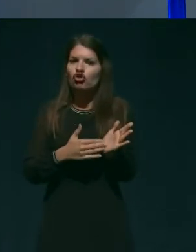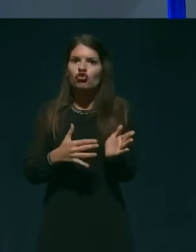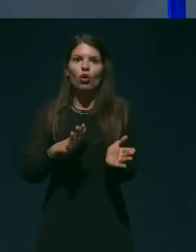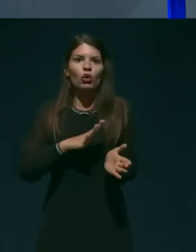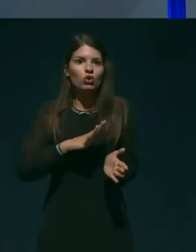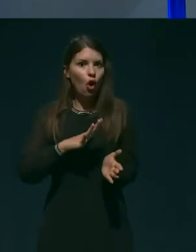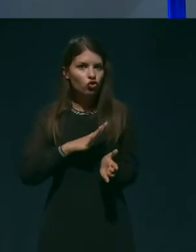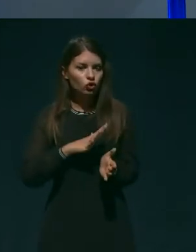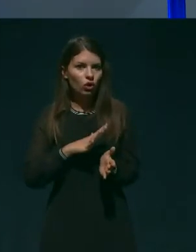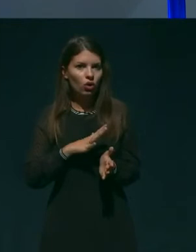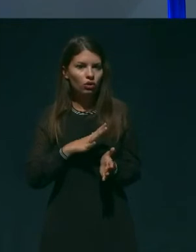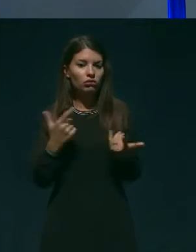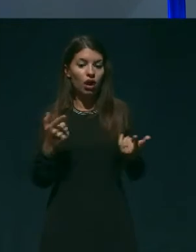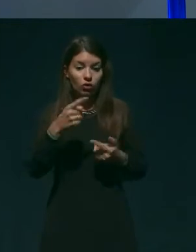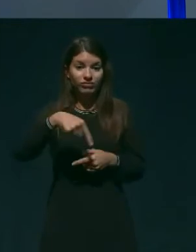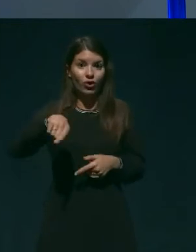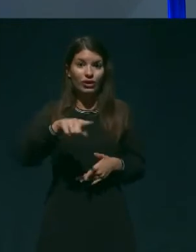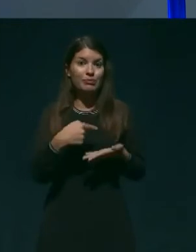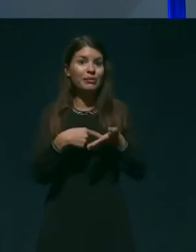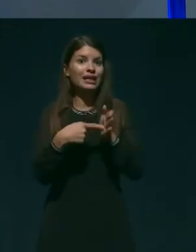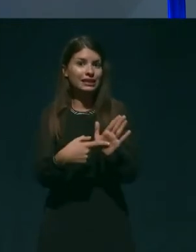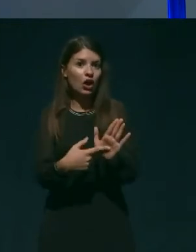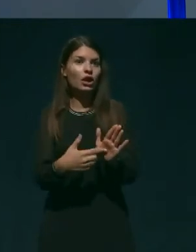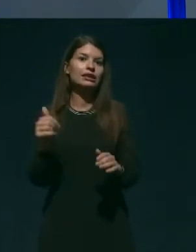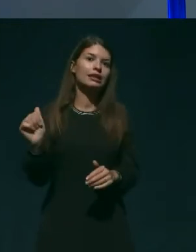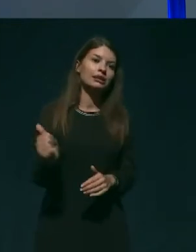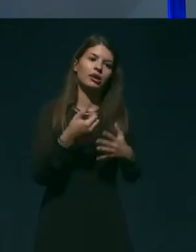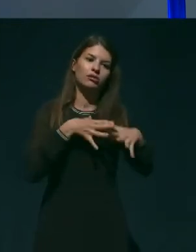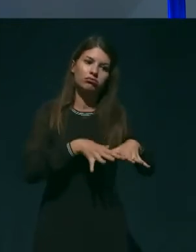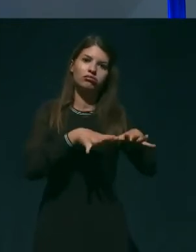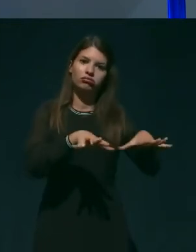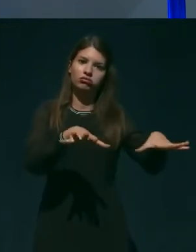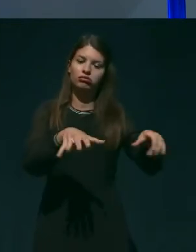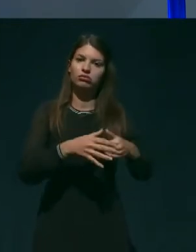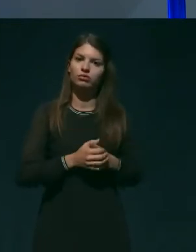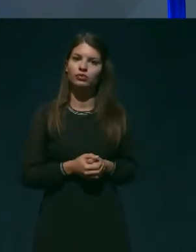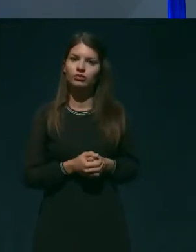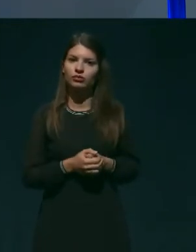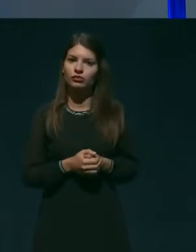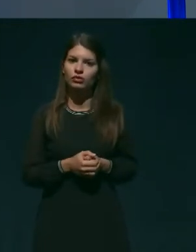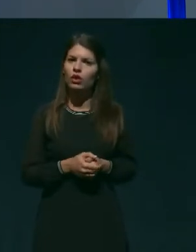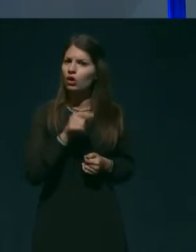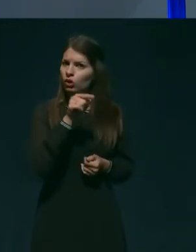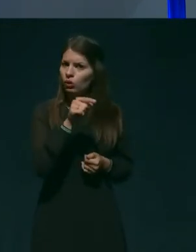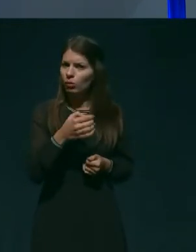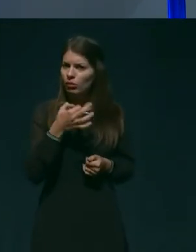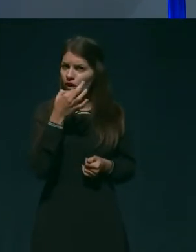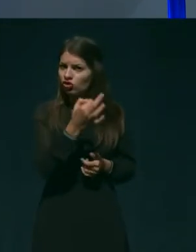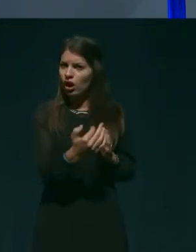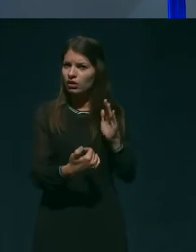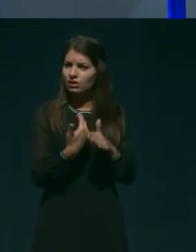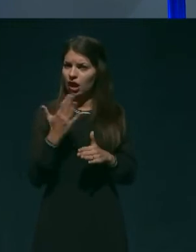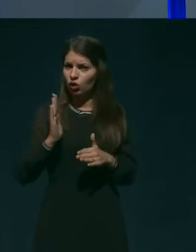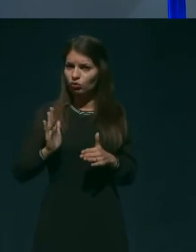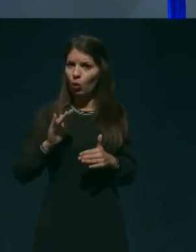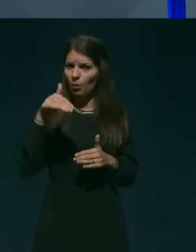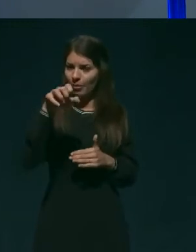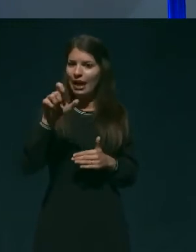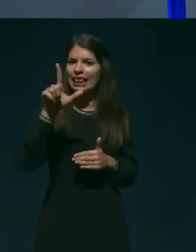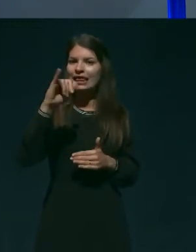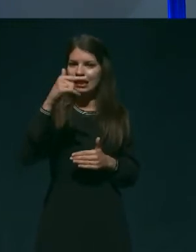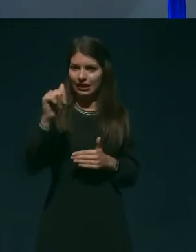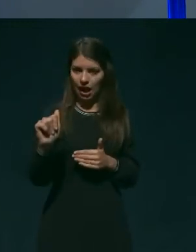predstavljali za vnos okužbe? To je vprašanje za gospome Lito Močnik, ki bo